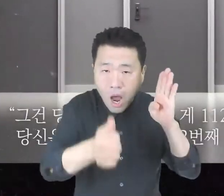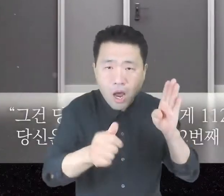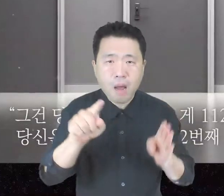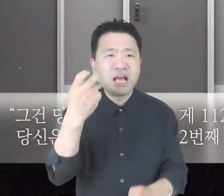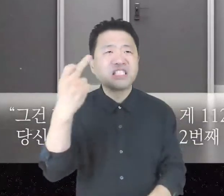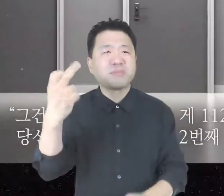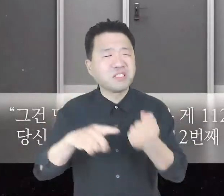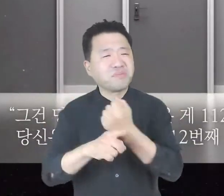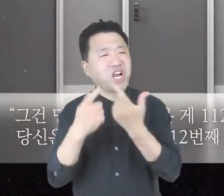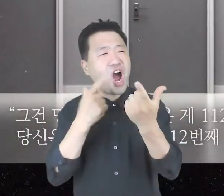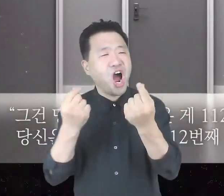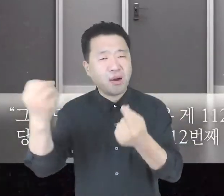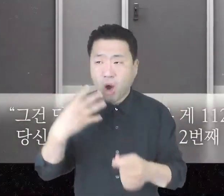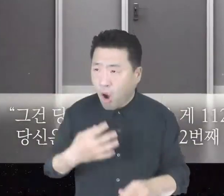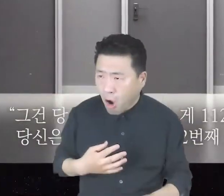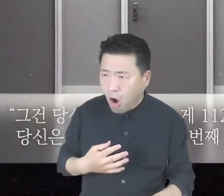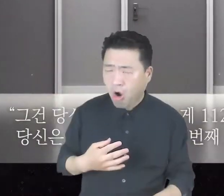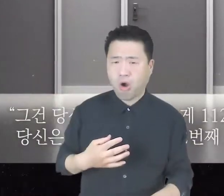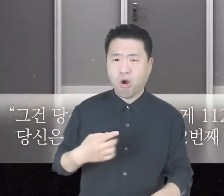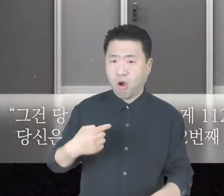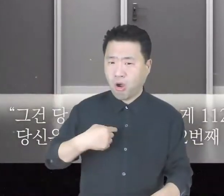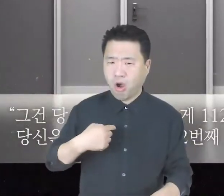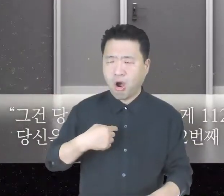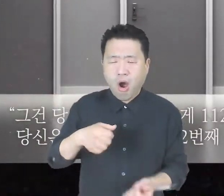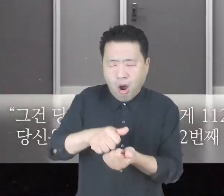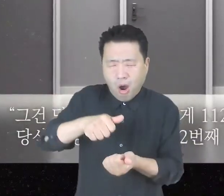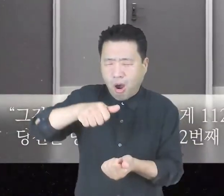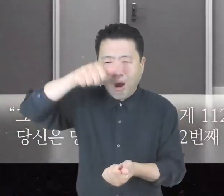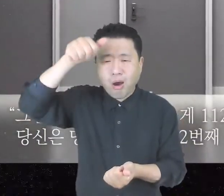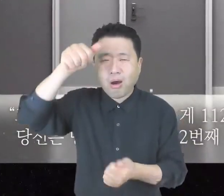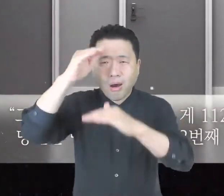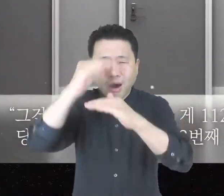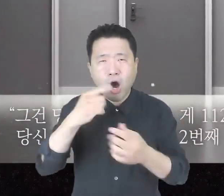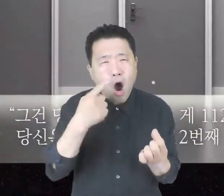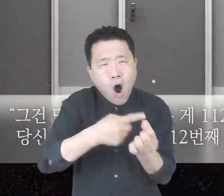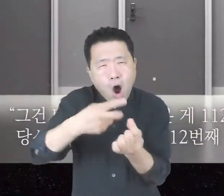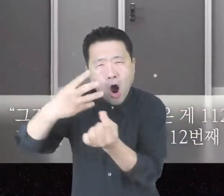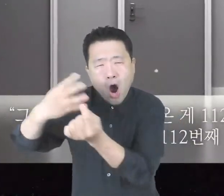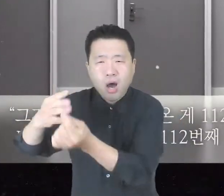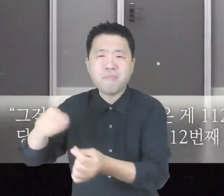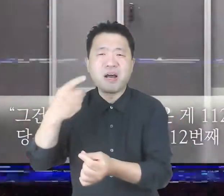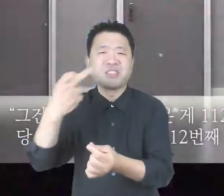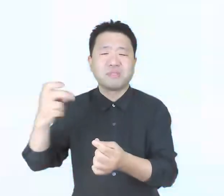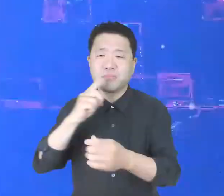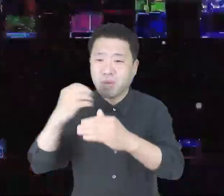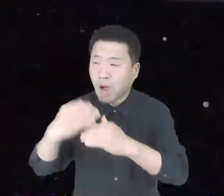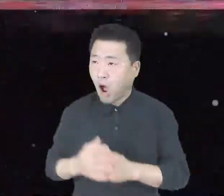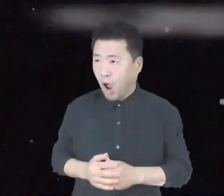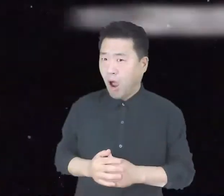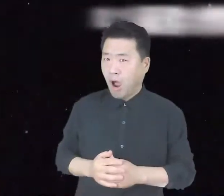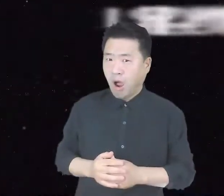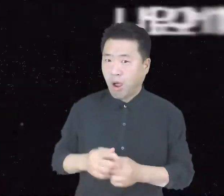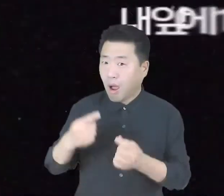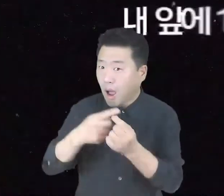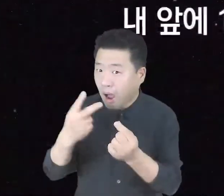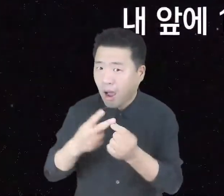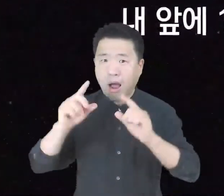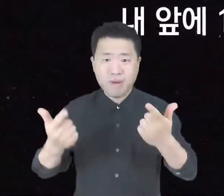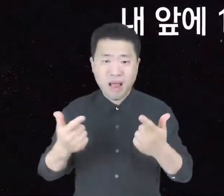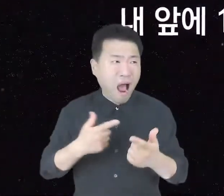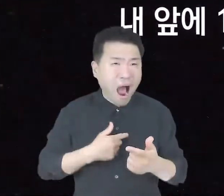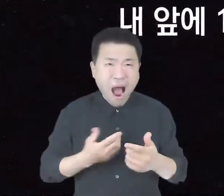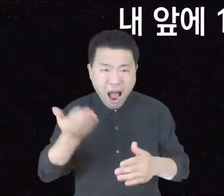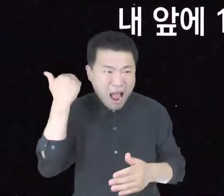112번 문이라는 뜻이에요. 당신은 당신 영혼의 112번째 생을 살고 있는 거죠. 한두 번도 아니고